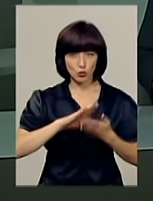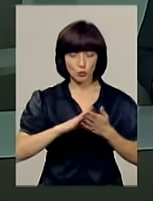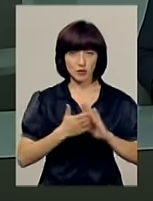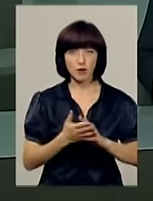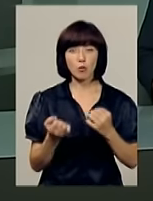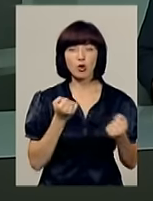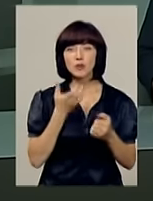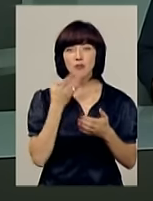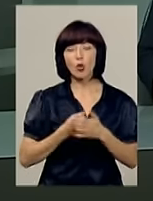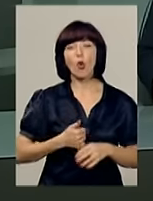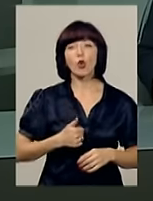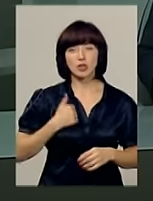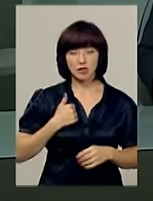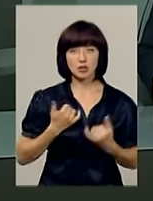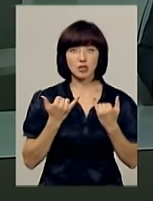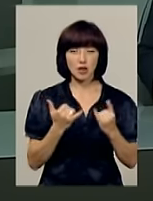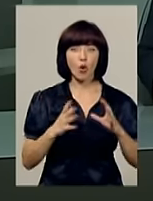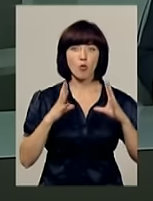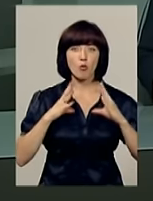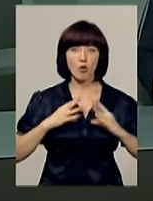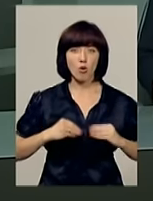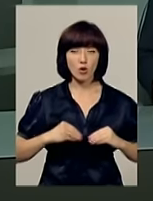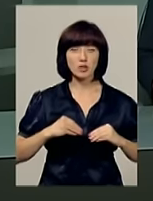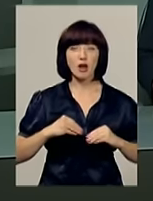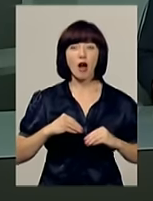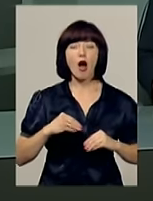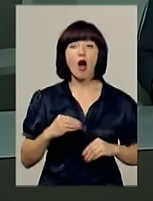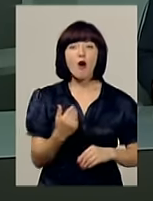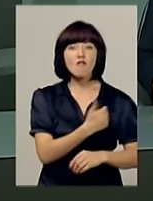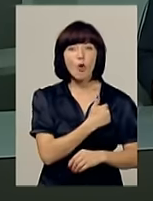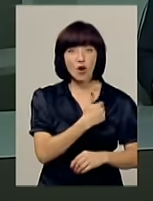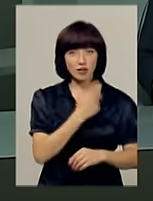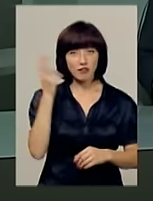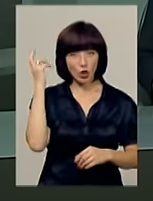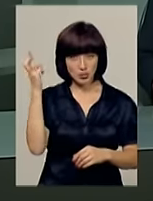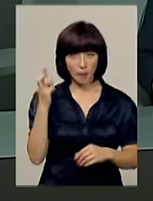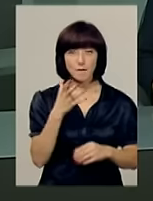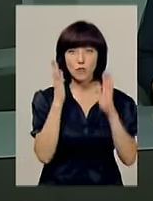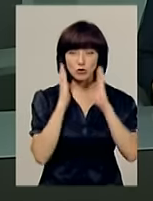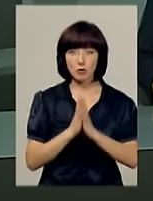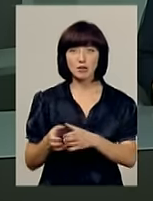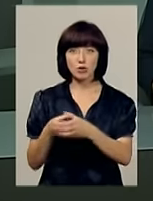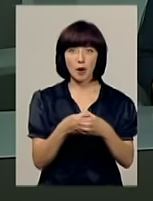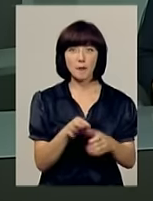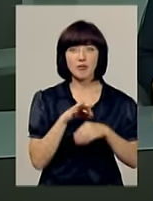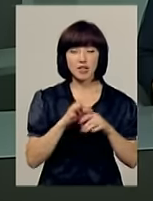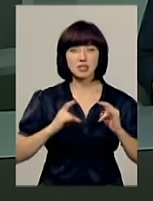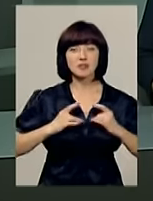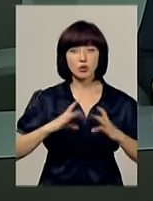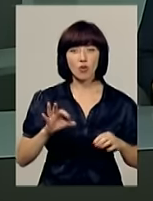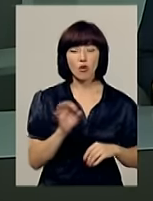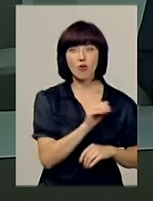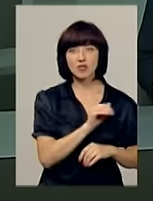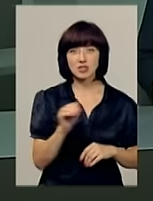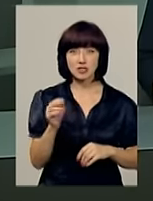боротьби зі своєю гординою задля упокорення волі творця. Мусульманська громада Хмельницького провела святковий офіційний істар